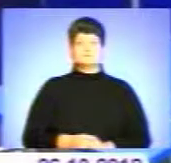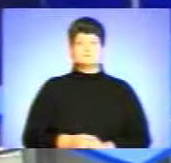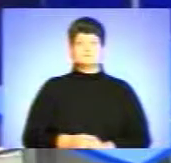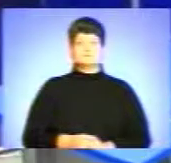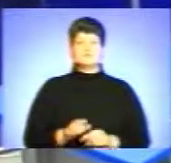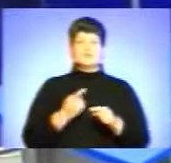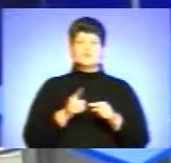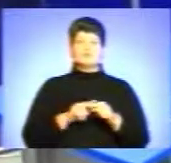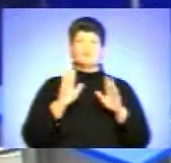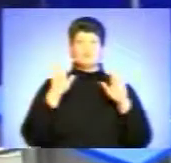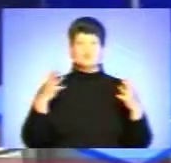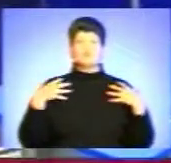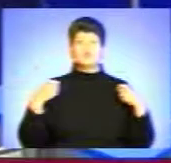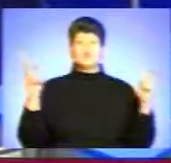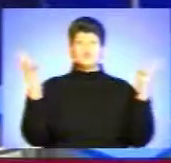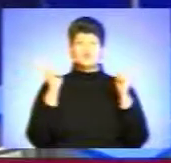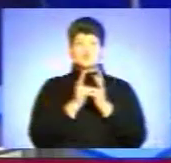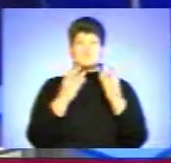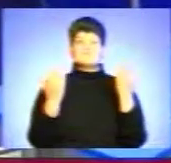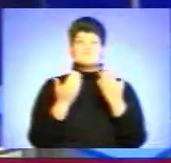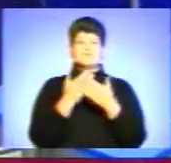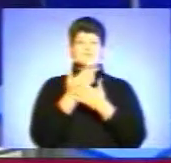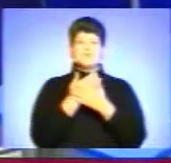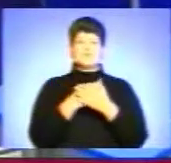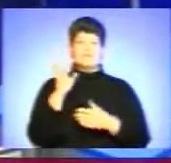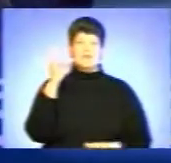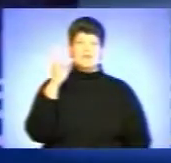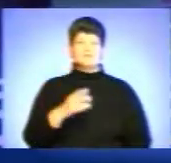На цьому будьте здорові. До зустрічі в ефірі в неділю.